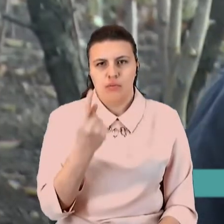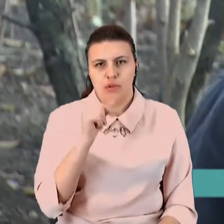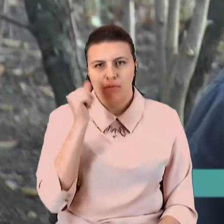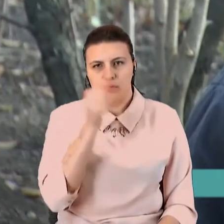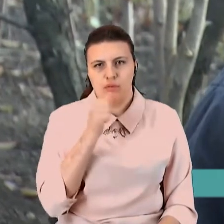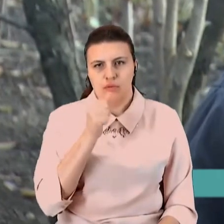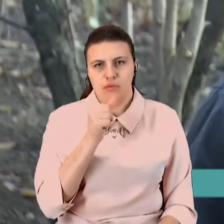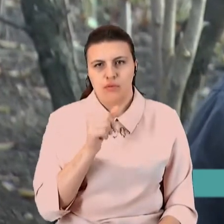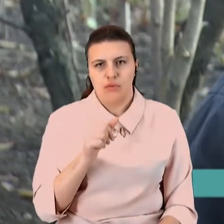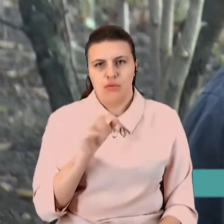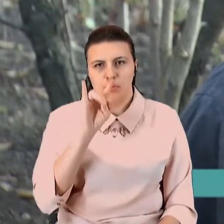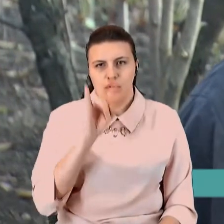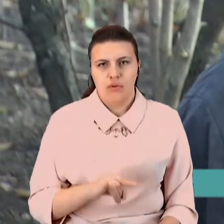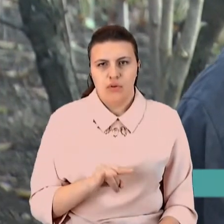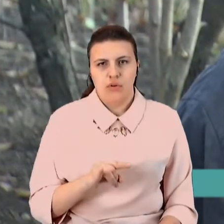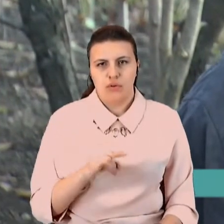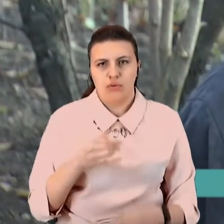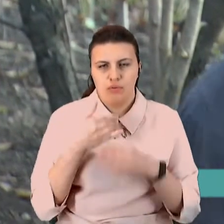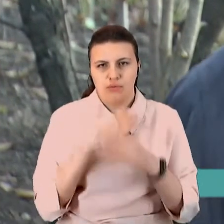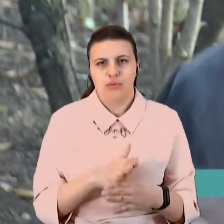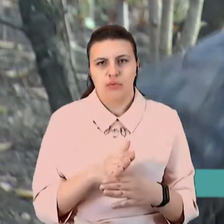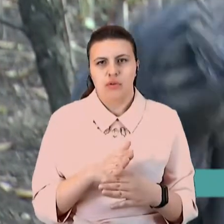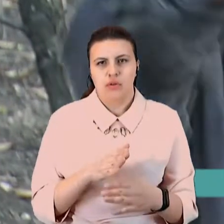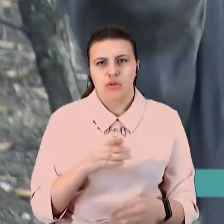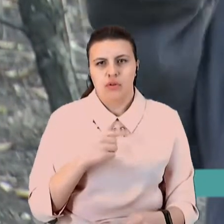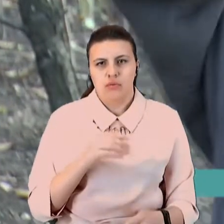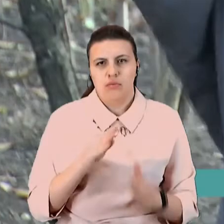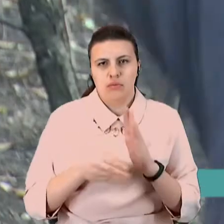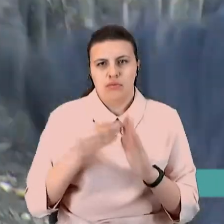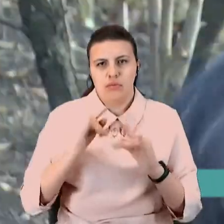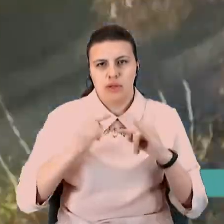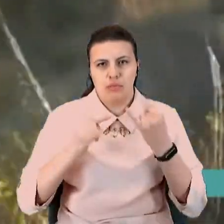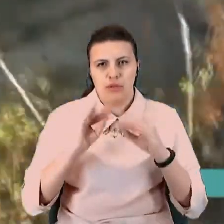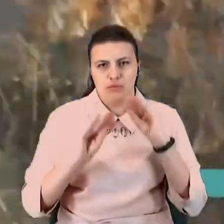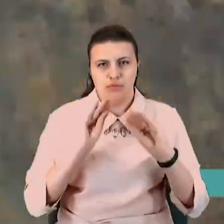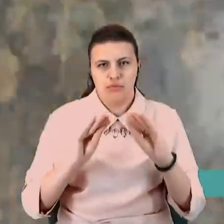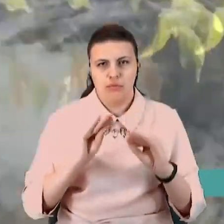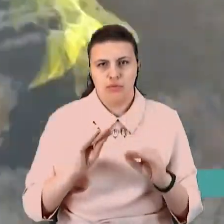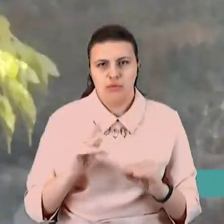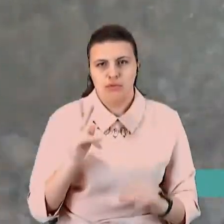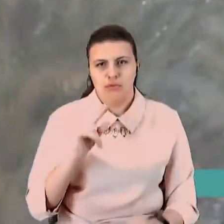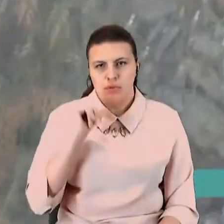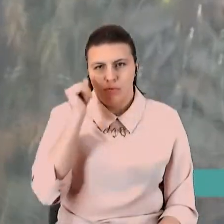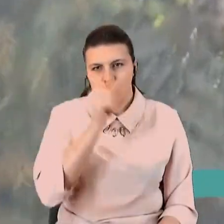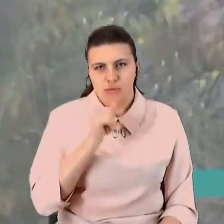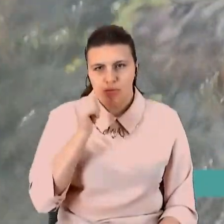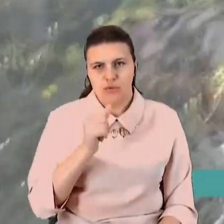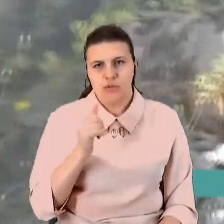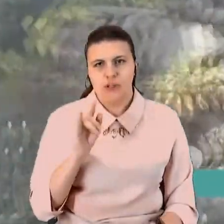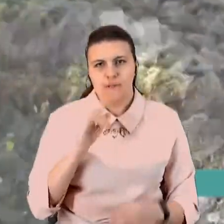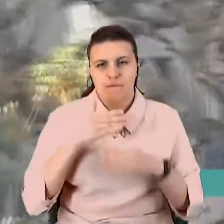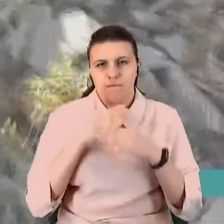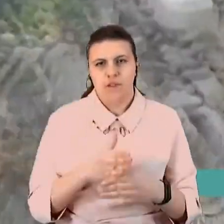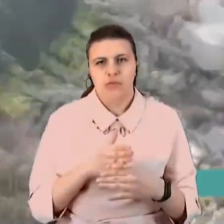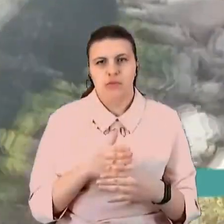на другий рік вибили над дверями і потолок. Від цього будинку частково залишилися стіни,